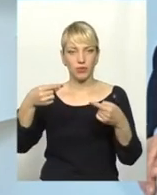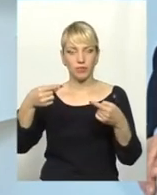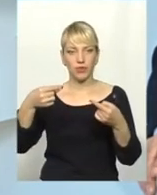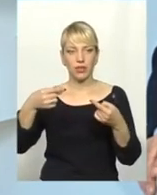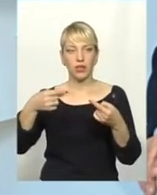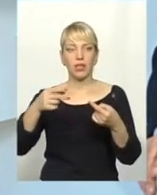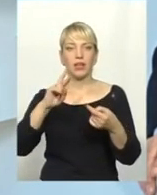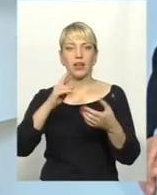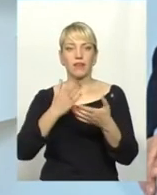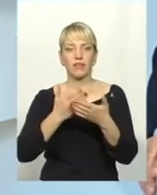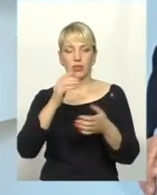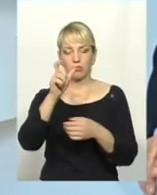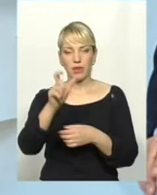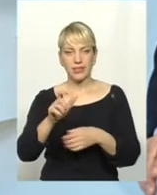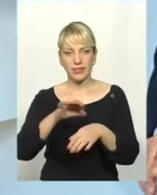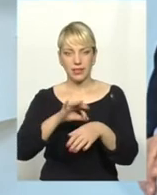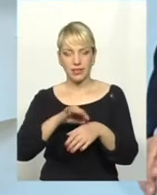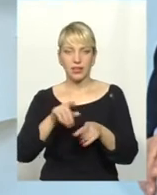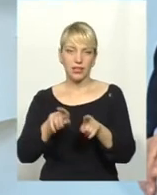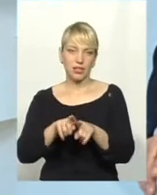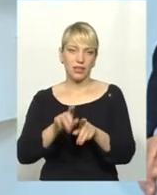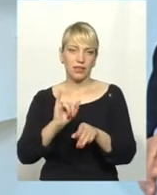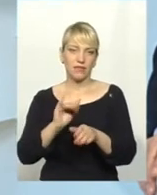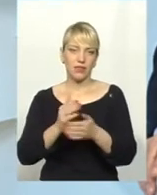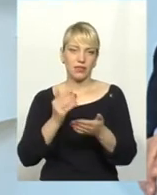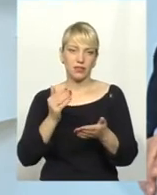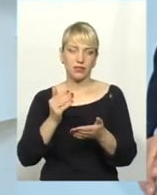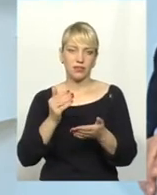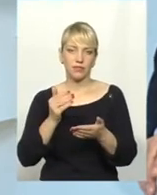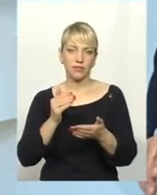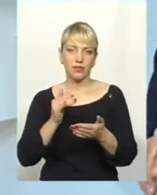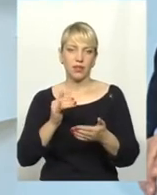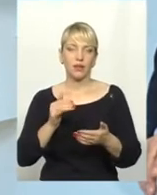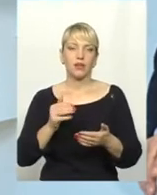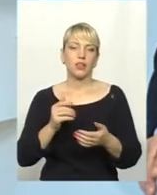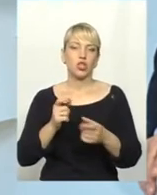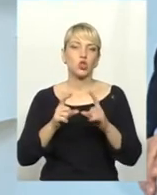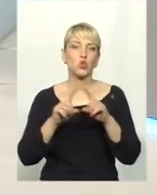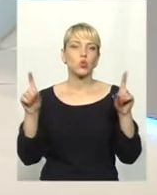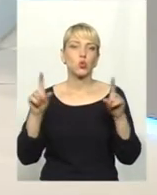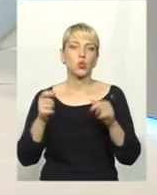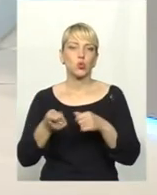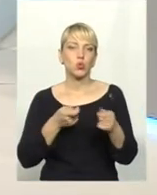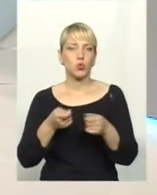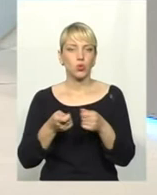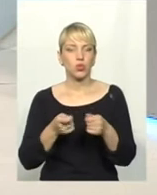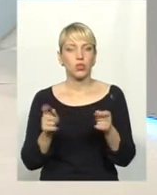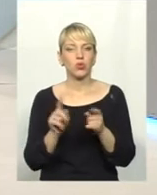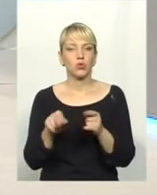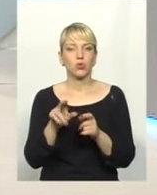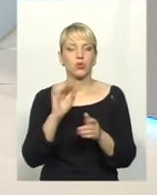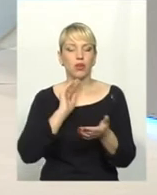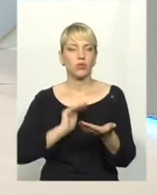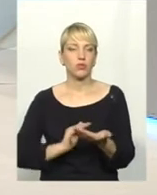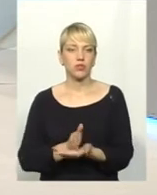від пацієнта обов'язково, так і від, можна, владних структур, щодо якості